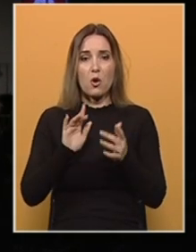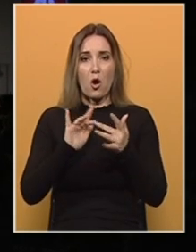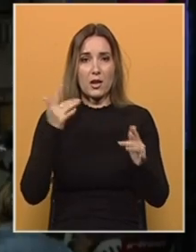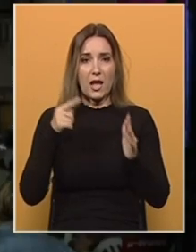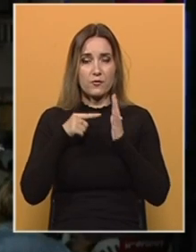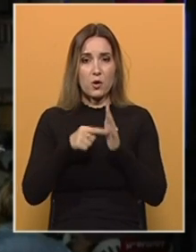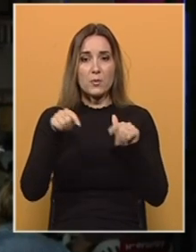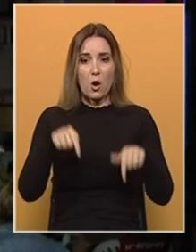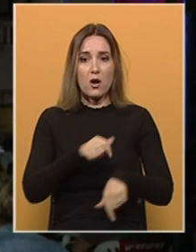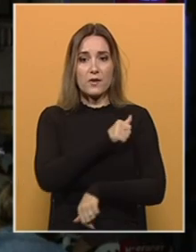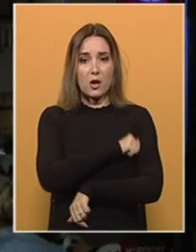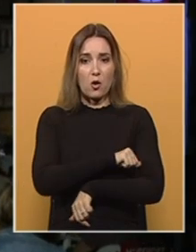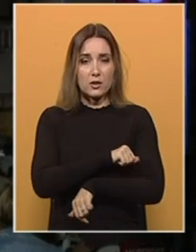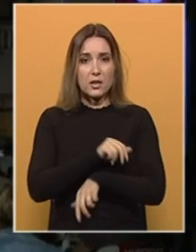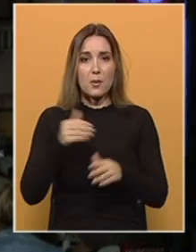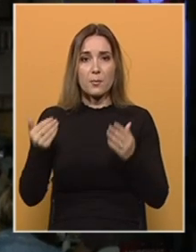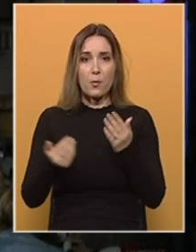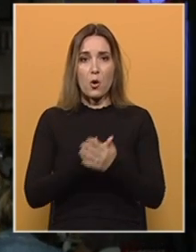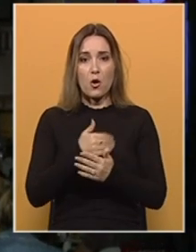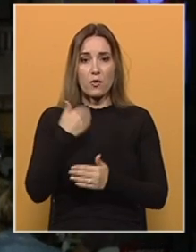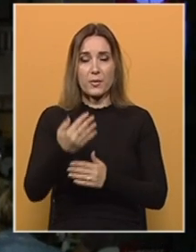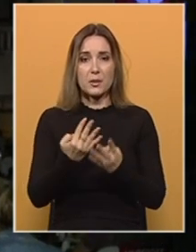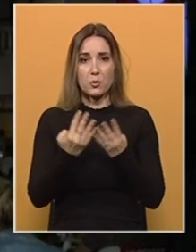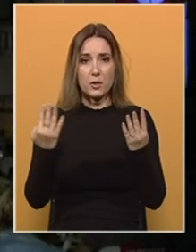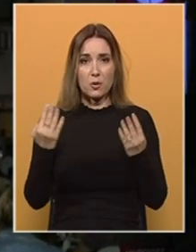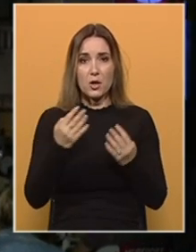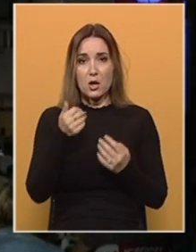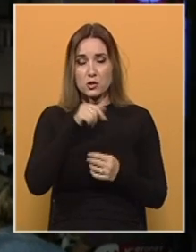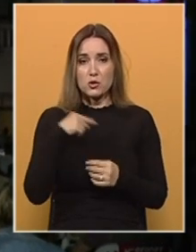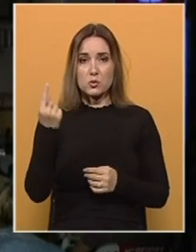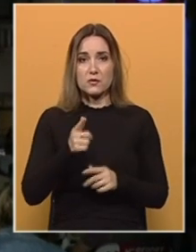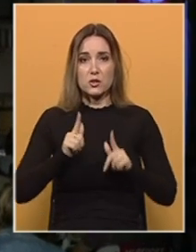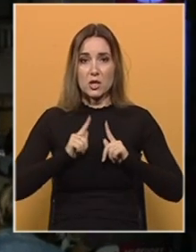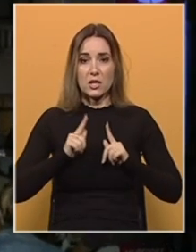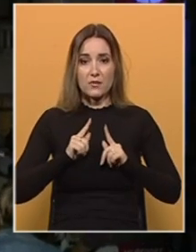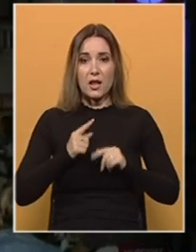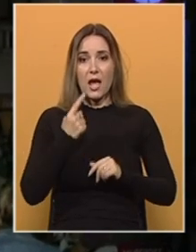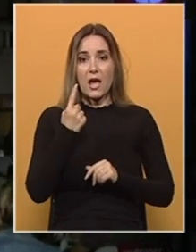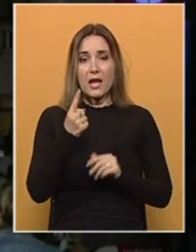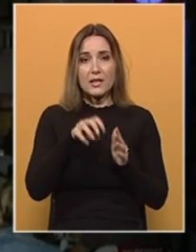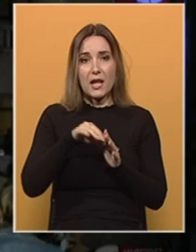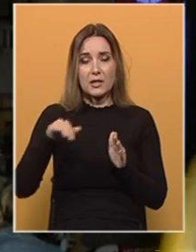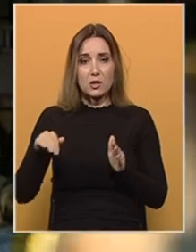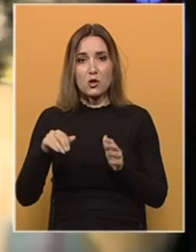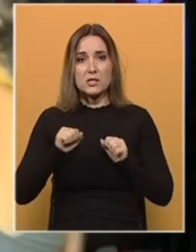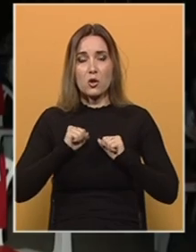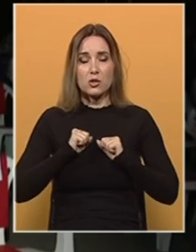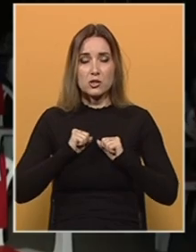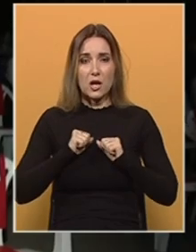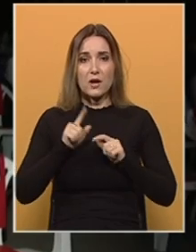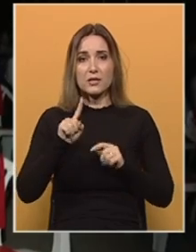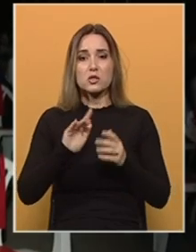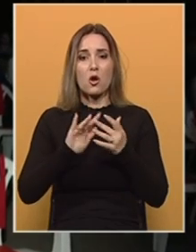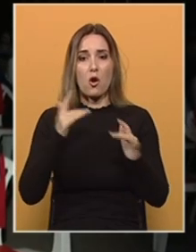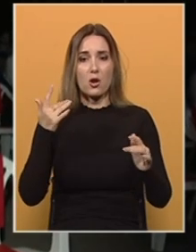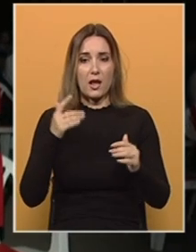formi. Ove godine, napokon, ponovno pred publikom, što su svi u stvari željno iščekivali, jer jedan mali dio će se također održavati i